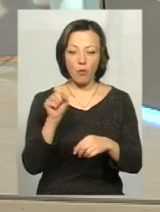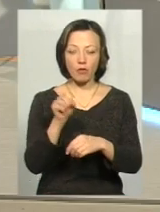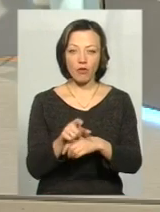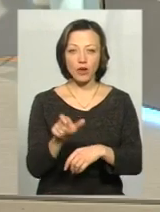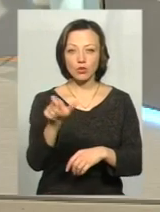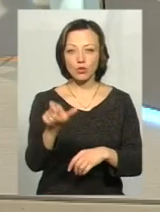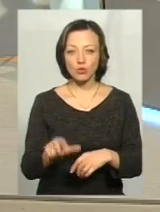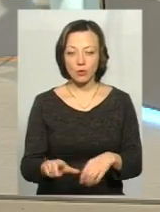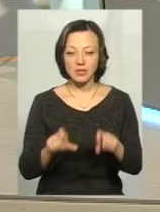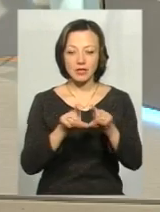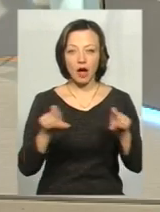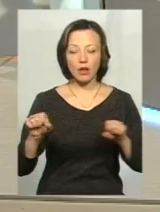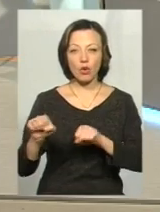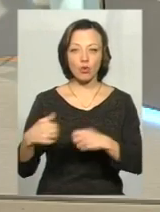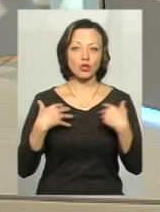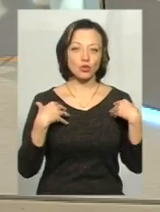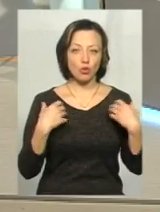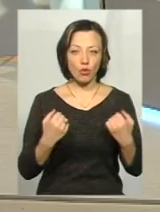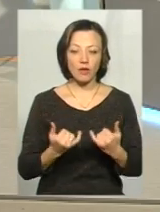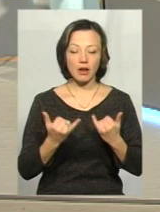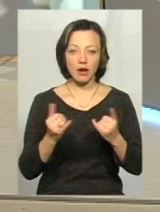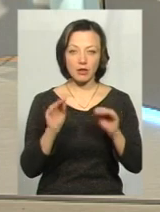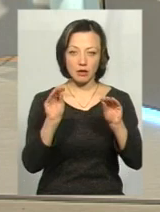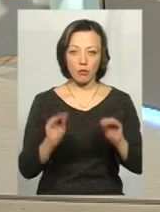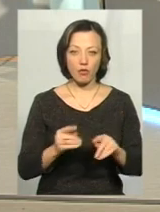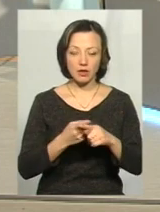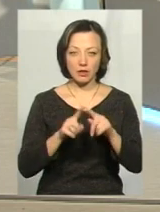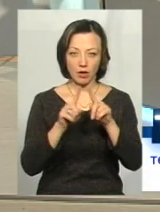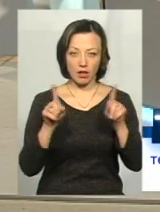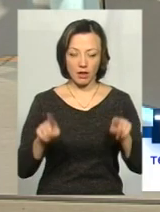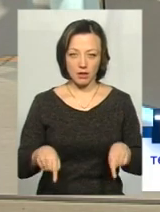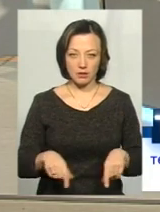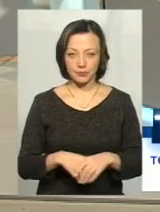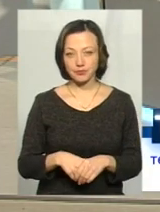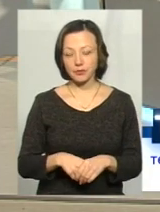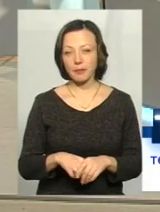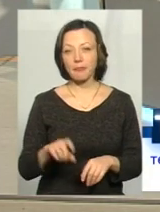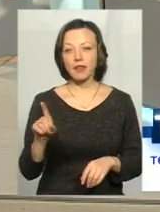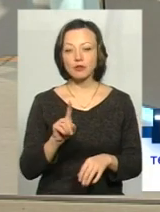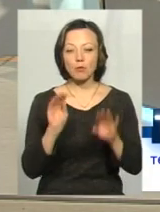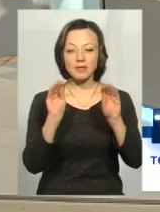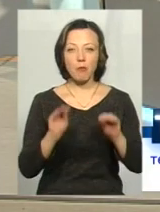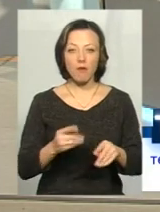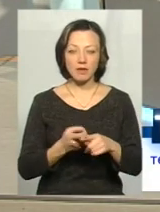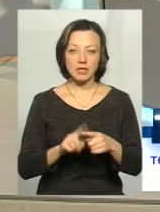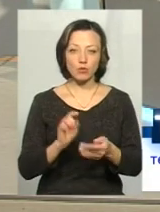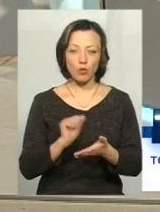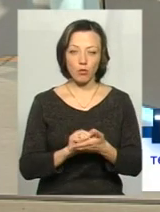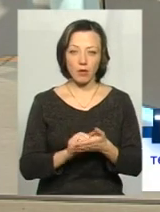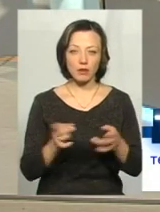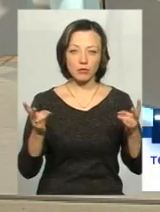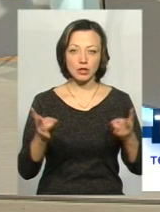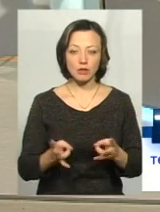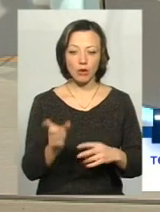особа закладу охорони здоров'я для заповнення даної декларації. Щоб заповнити цю декларацію, потрібно